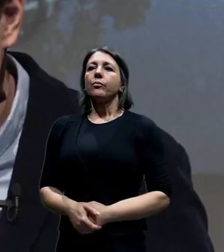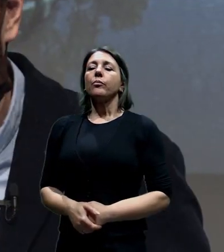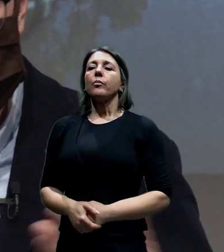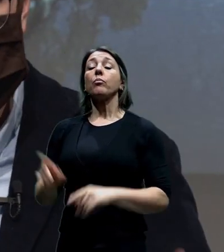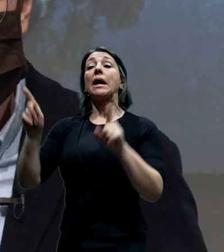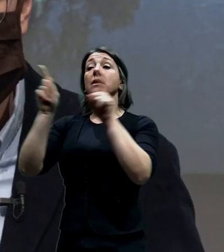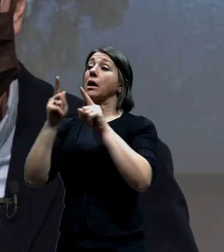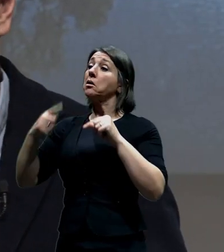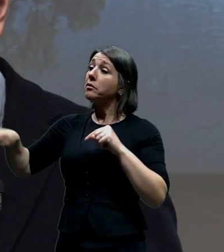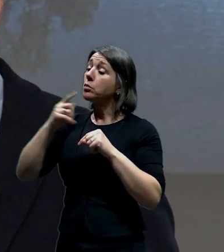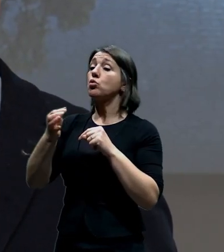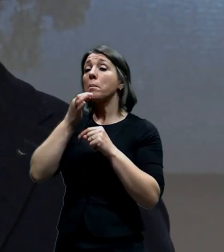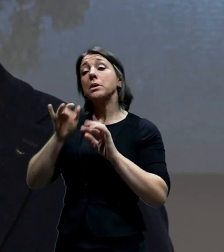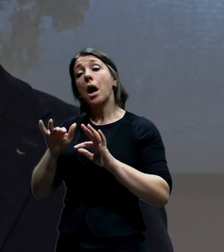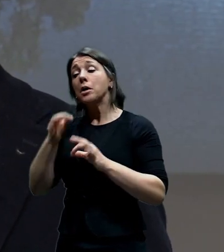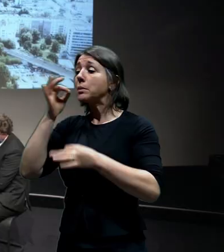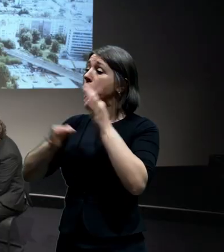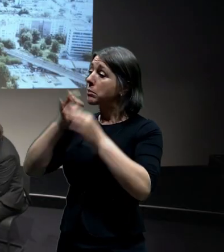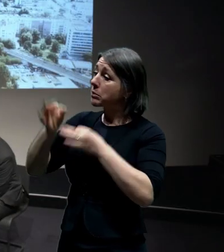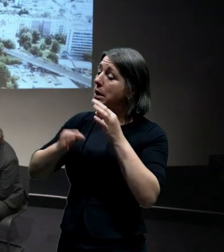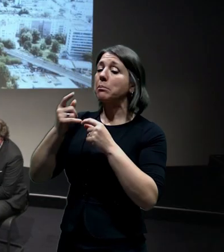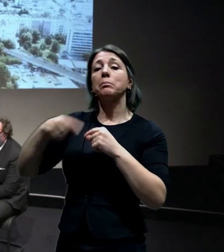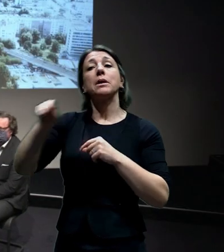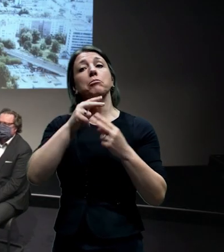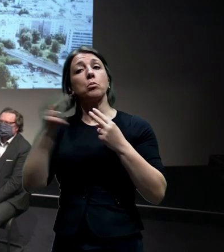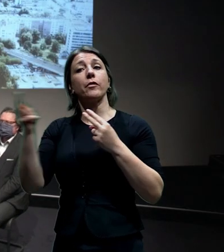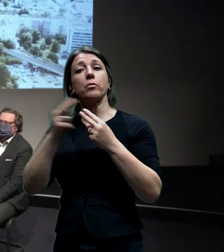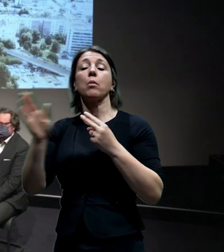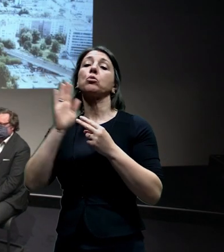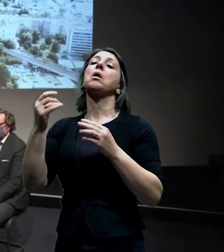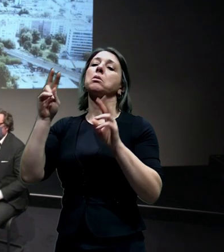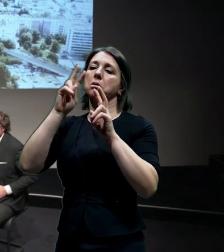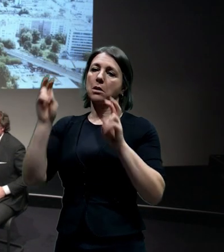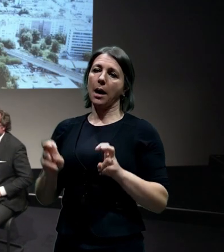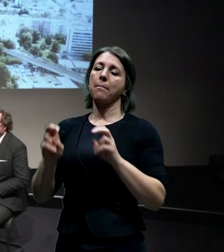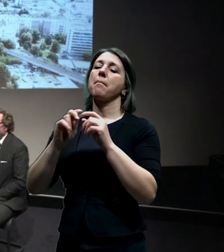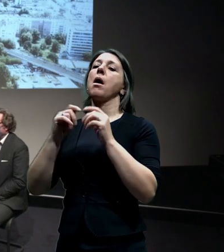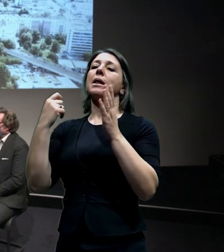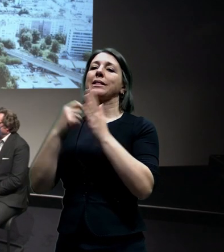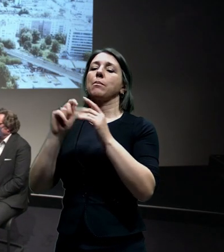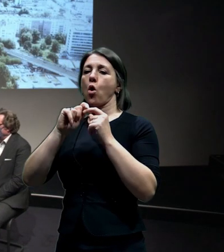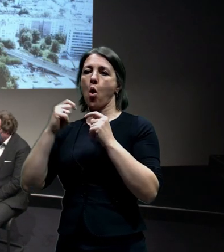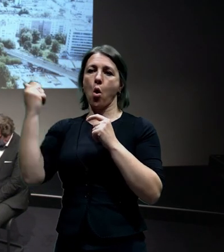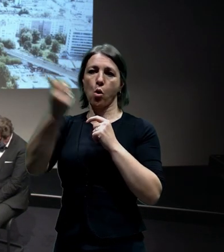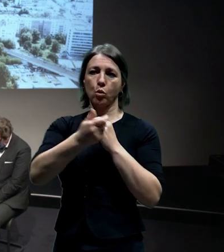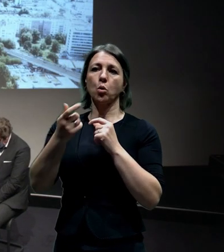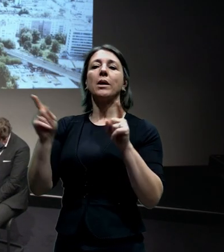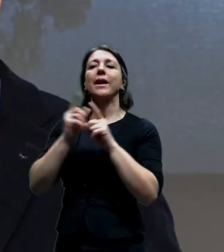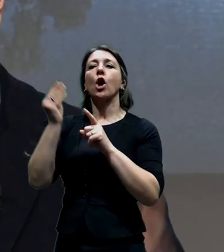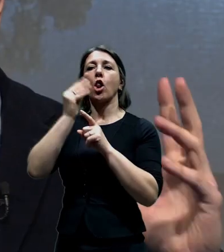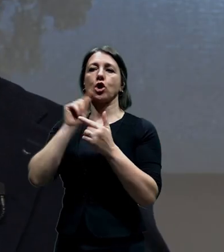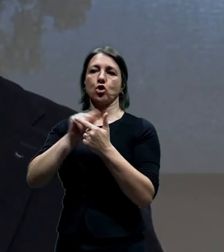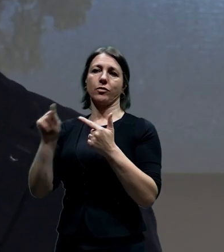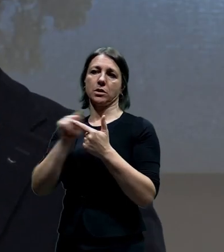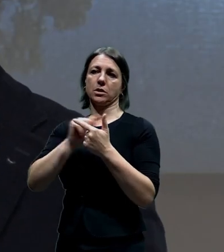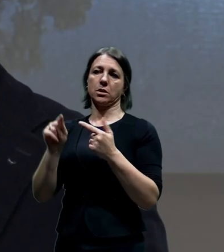Můžete se ptát, můžete pokládat ty dotazy. My se tady budeme bavit jak o okruhu tady úsecích 518 a 519, tak o Holešovičkách. To je